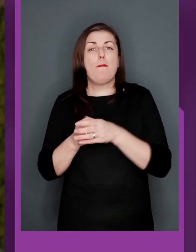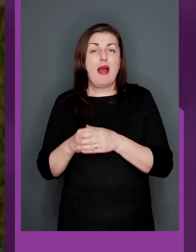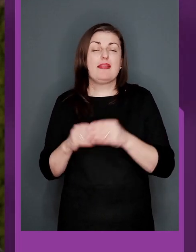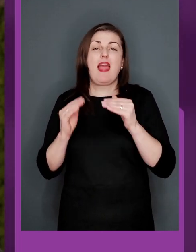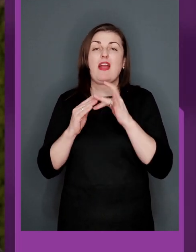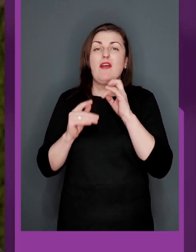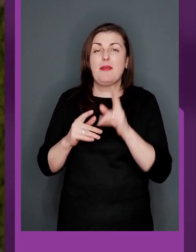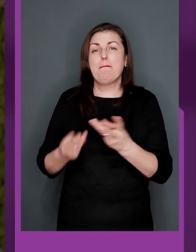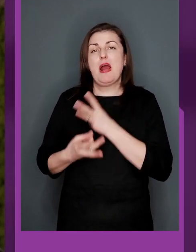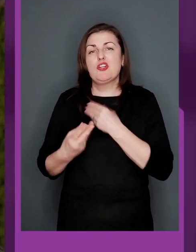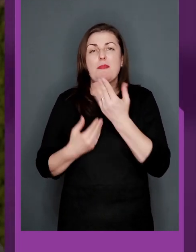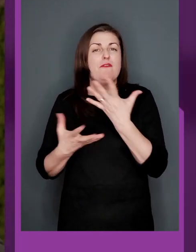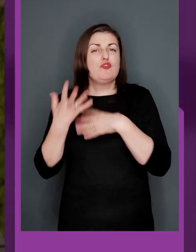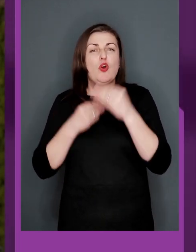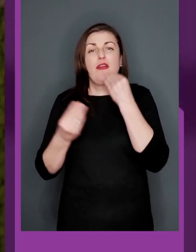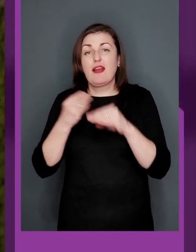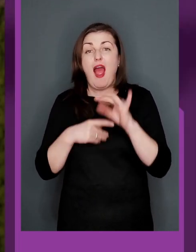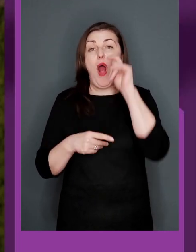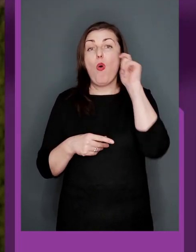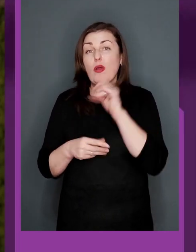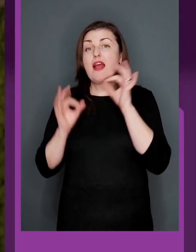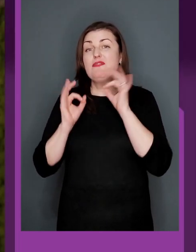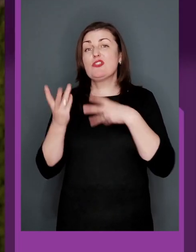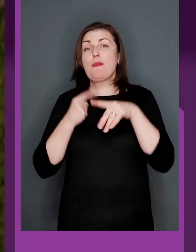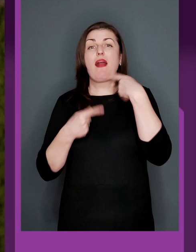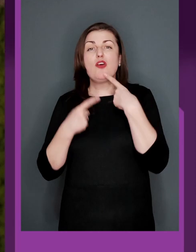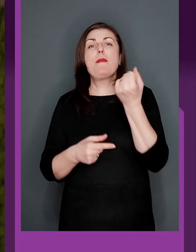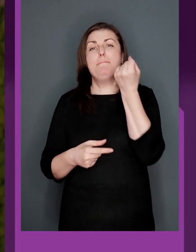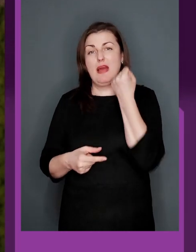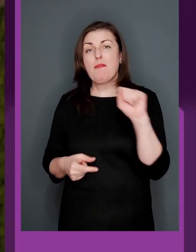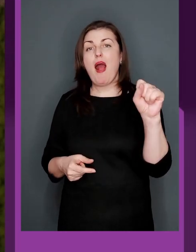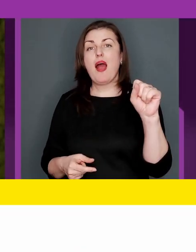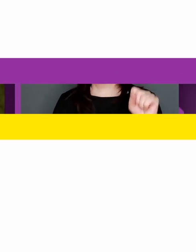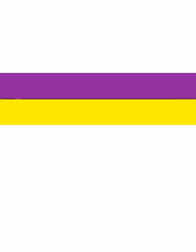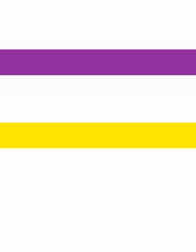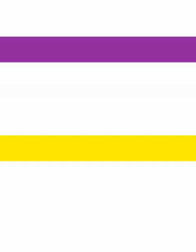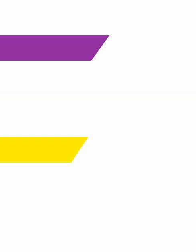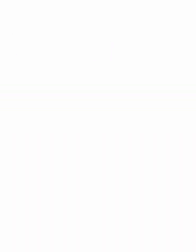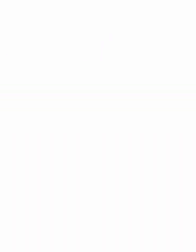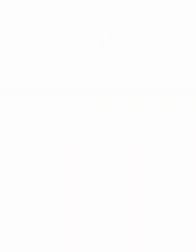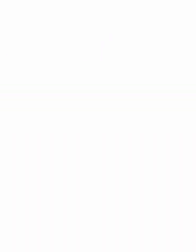вся команда каналу «Еквалімпік» бажаємо вам всього найкращого, а Україні, звісно, ми кажемо, перемагай!